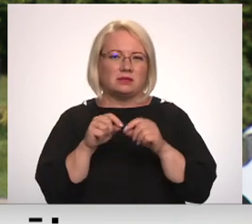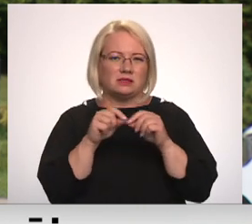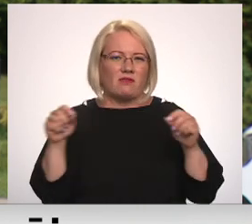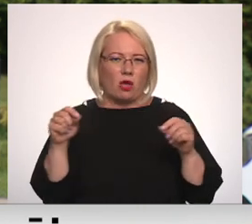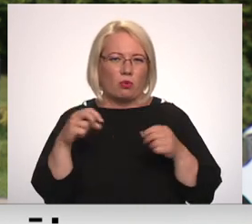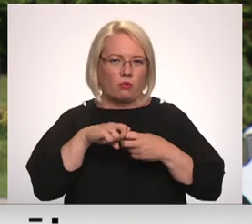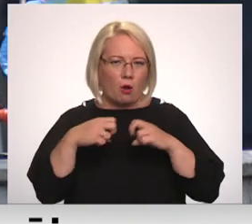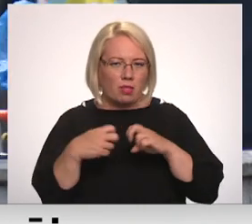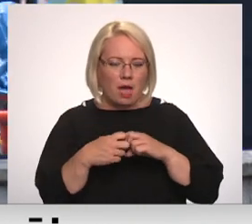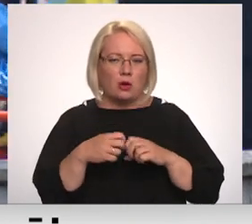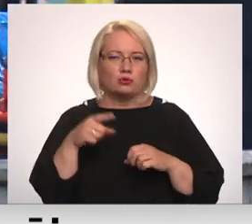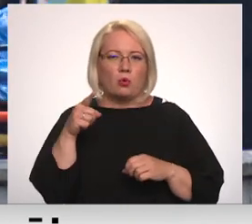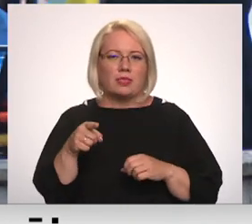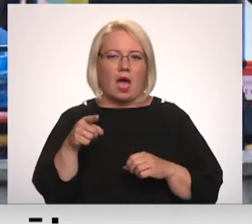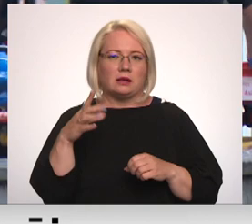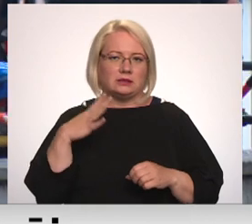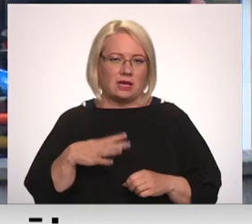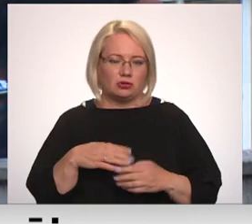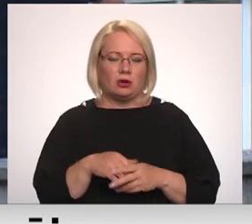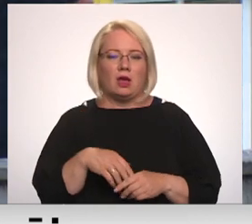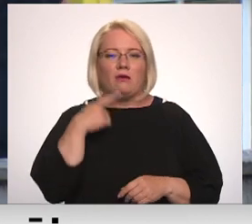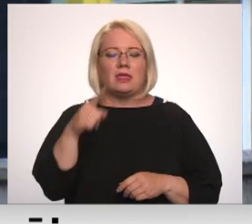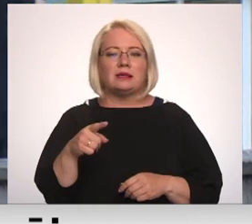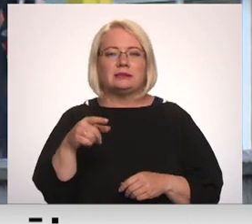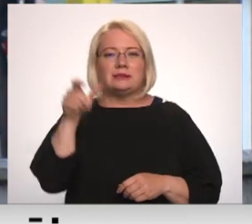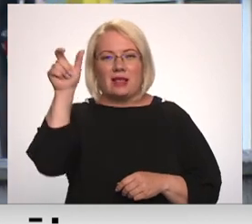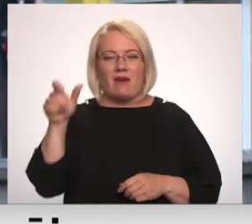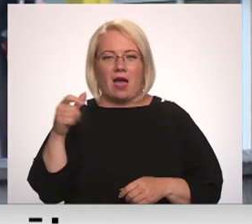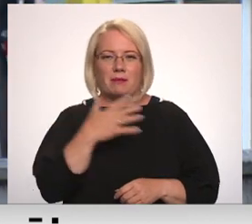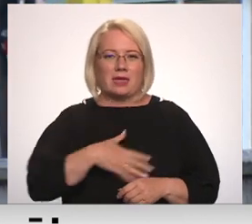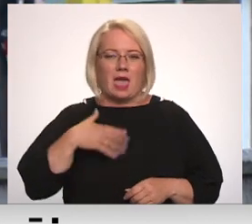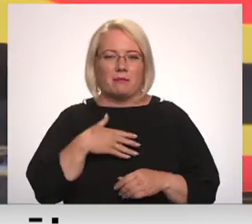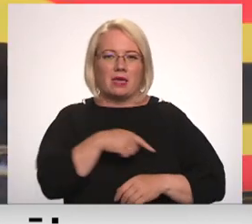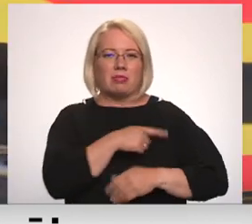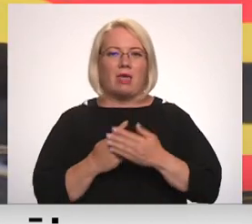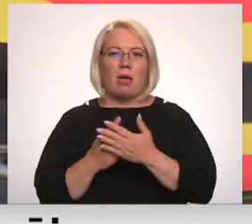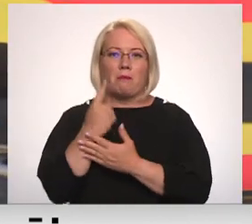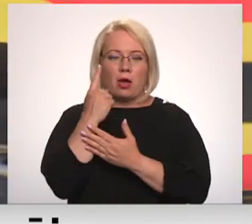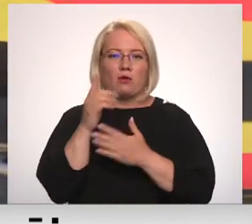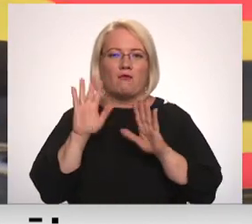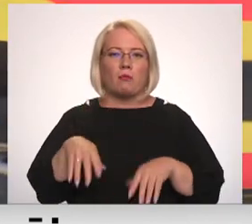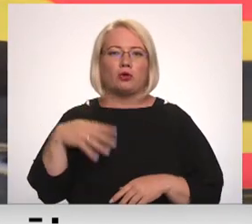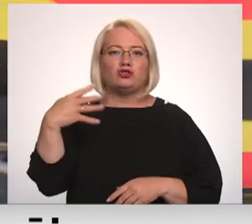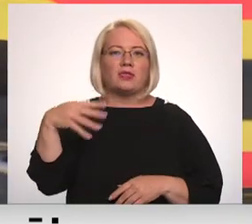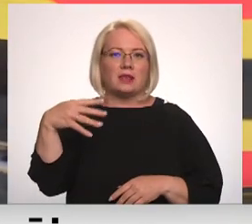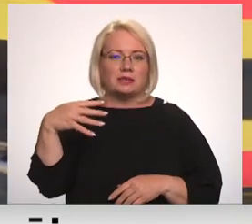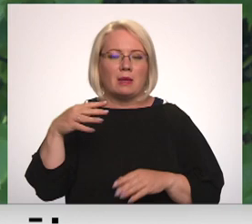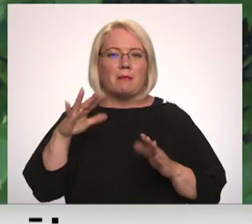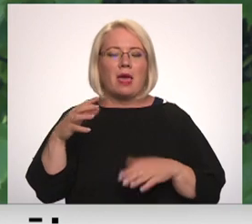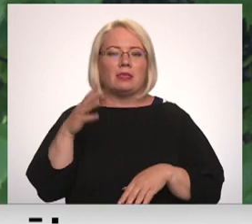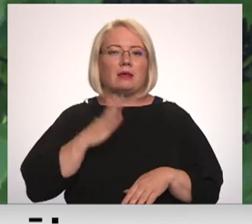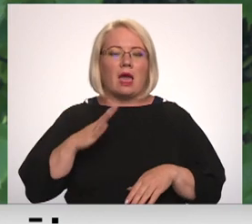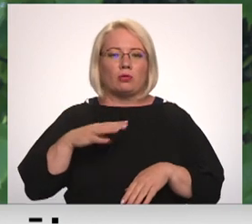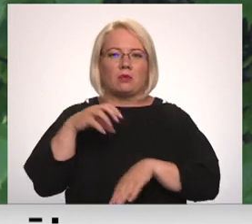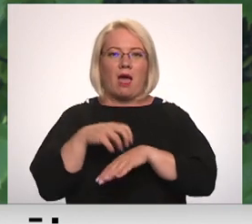no tā cieši. Saulē pārkārsušam cilvēkam ķermeņa temperatūra var sasniegt pat 40 grādus. Taču, gaidot mediķi